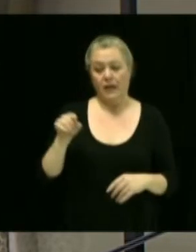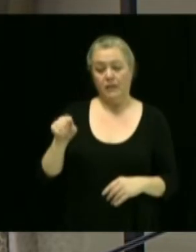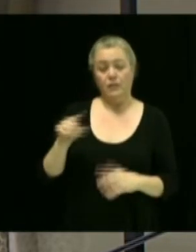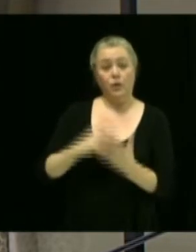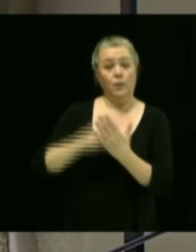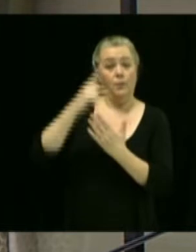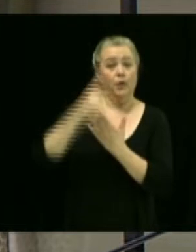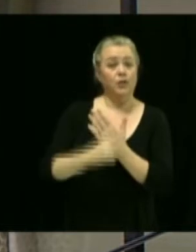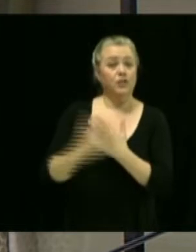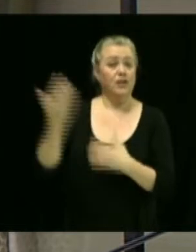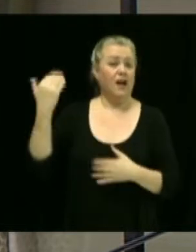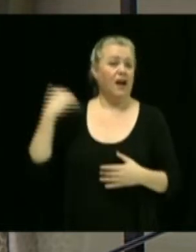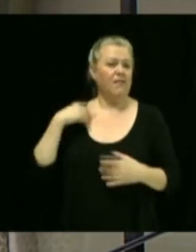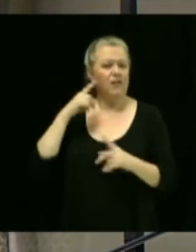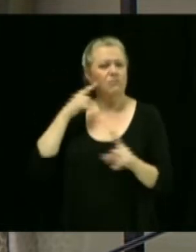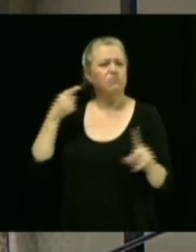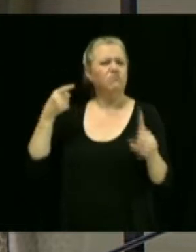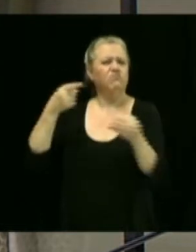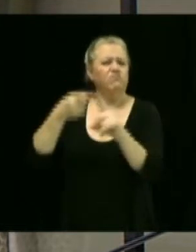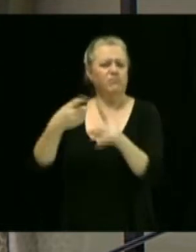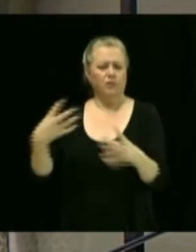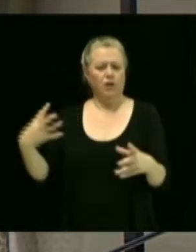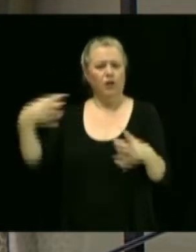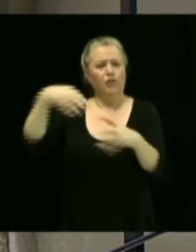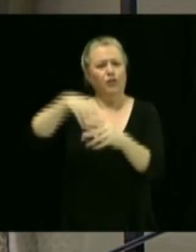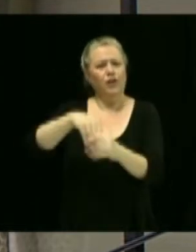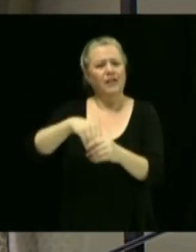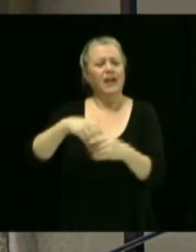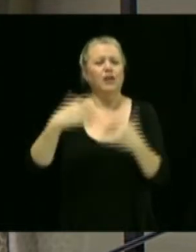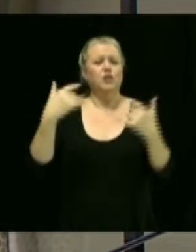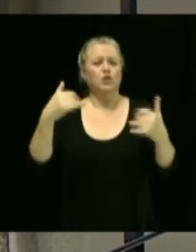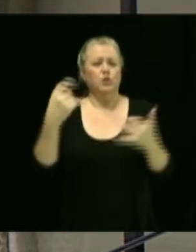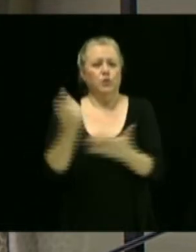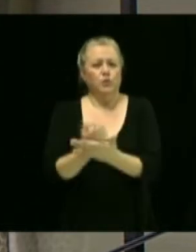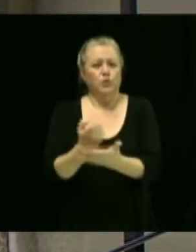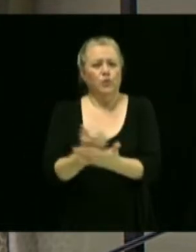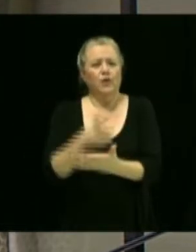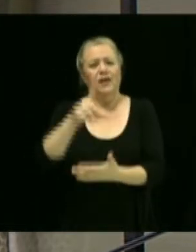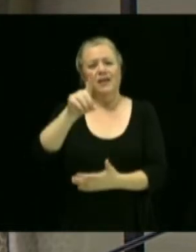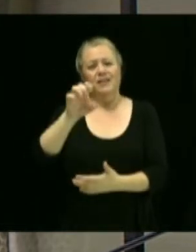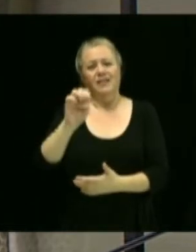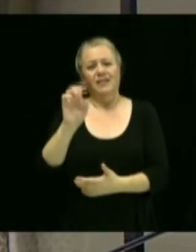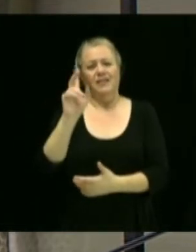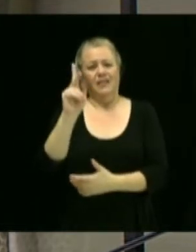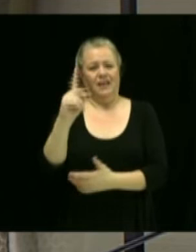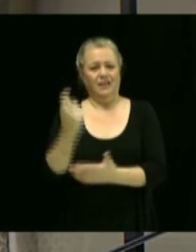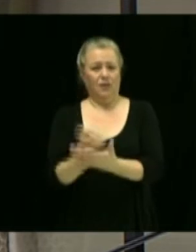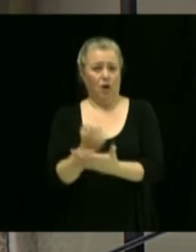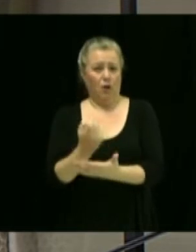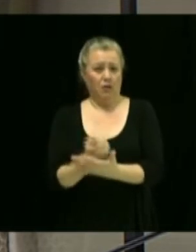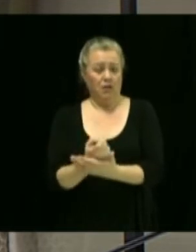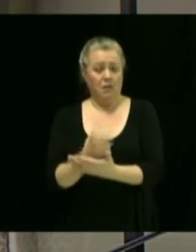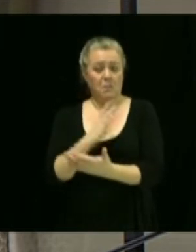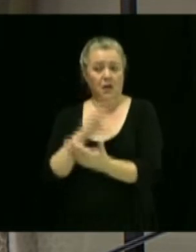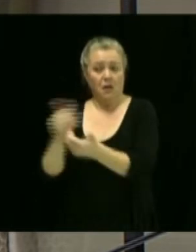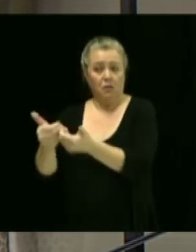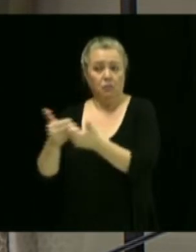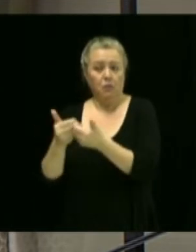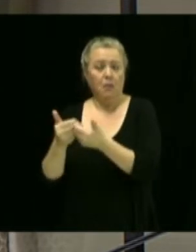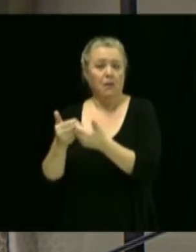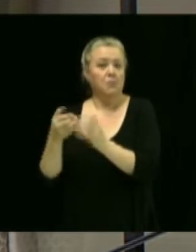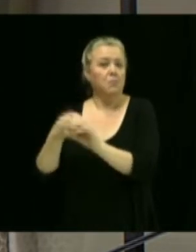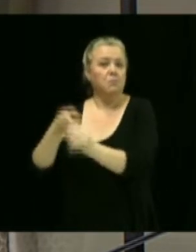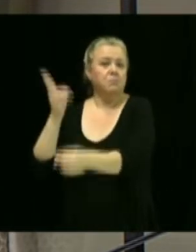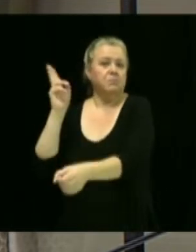récréatif intérieur de décorquer l'immeuble du 940 boulevard Pierre-Roux-Est. Mais le demandeur, s'étant désisté, il n a plus lieu de